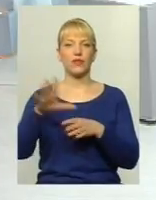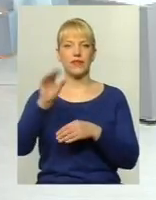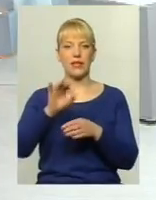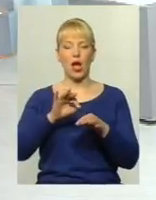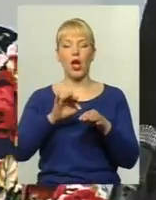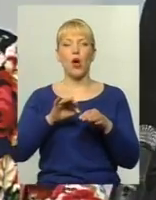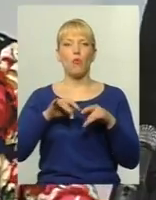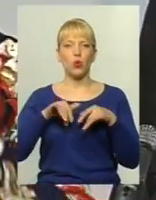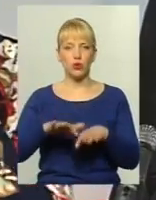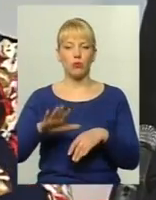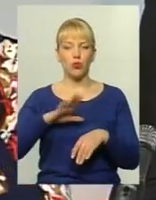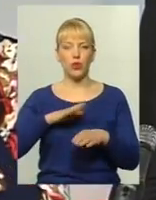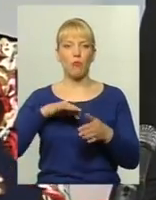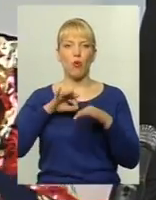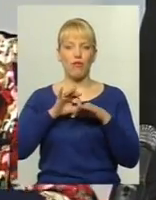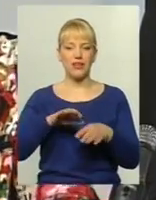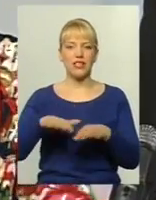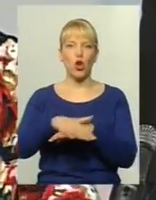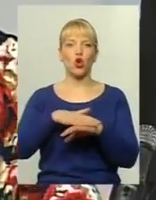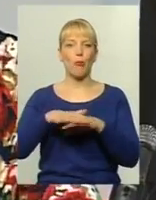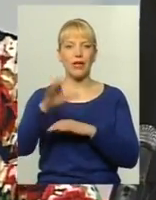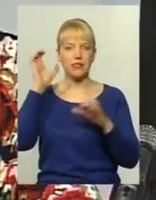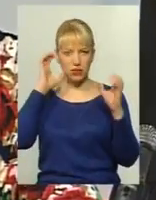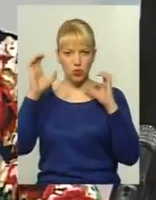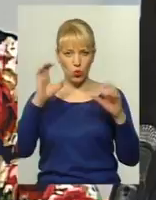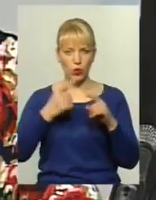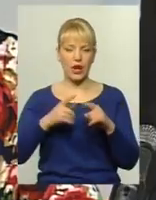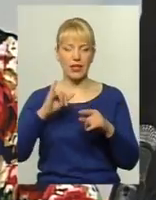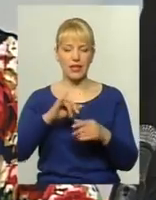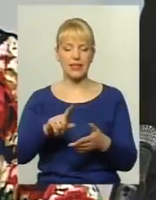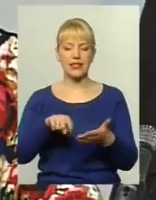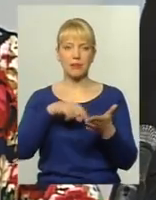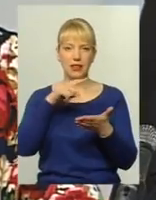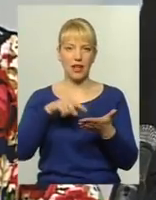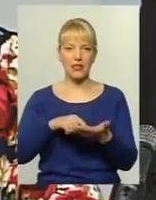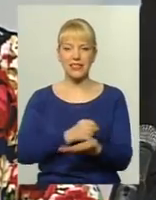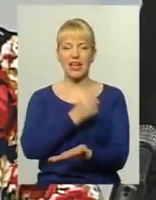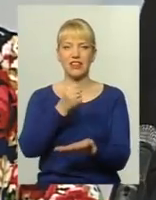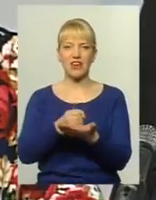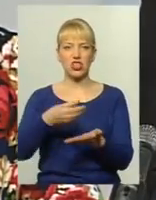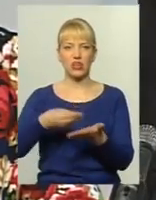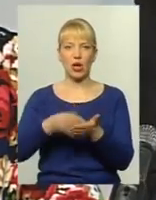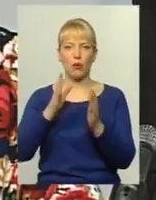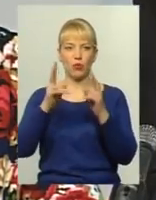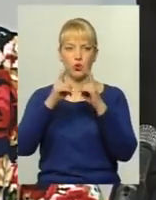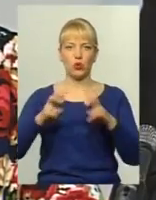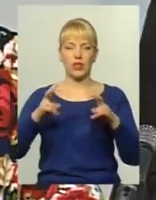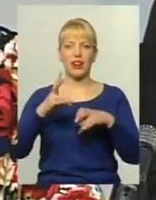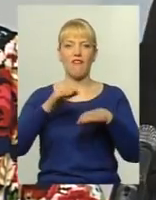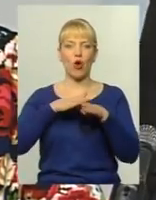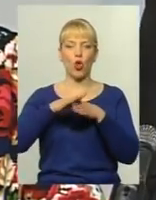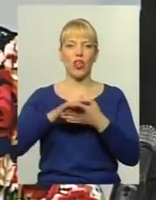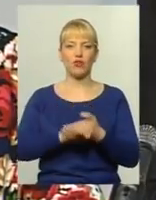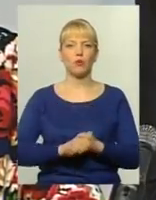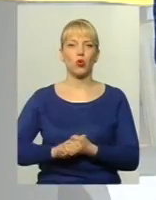проведені громадські слухання Наразі питання щодо затвердження тарифів буде розглядатися на виконавчому комітеті Хмельницької